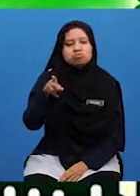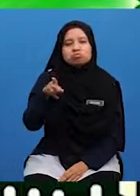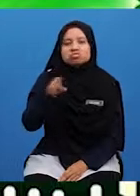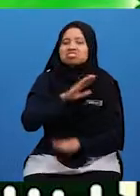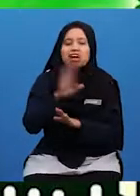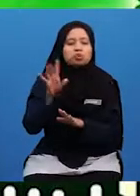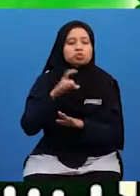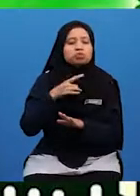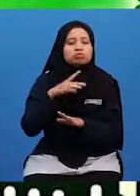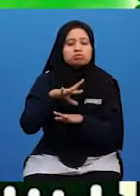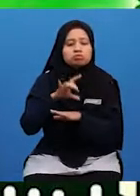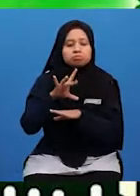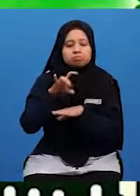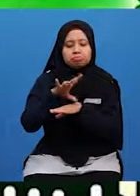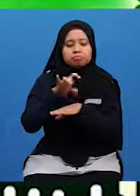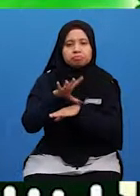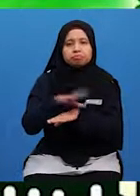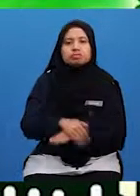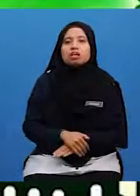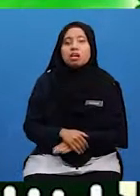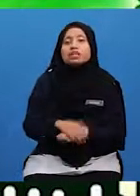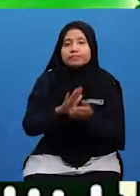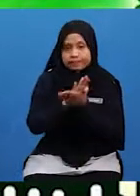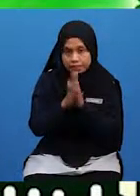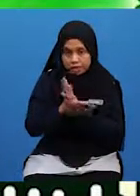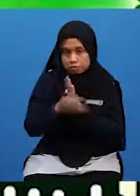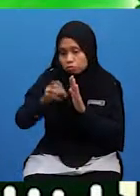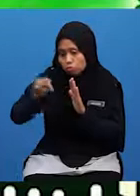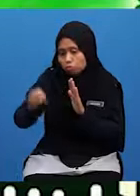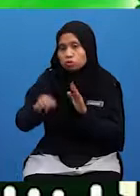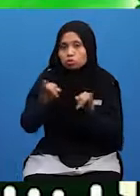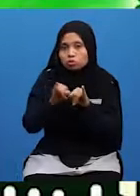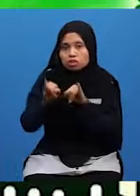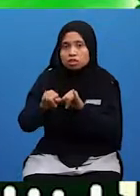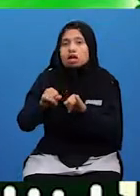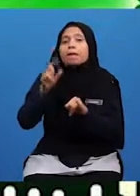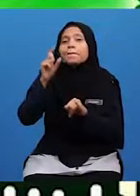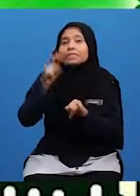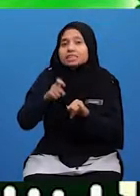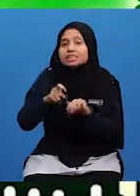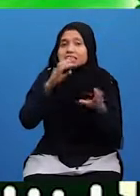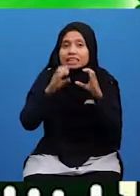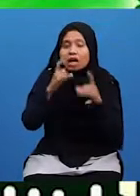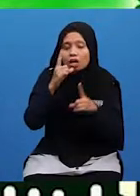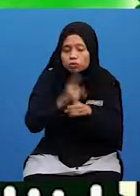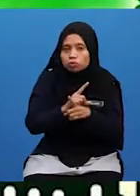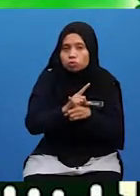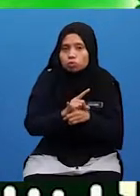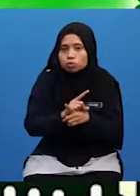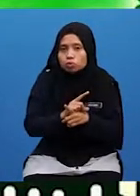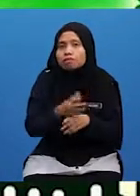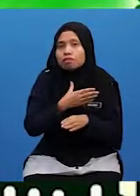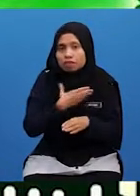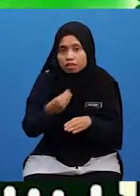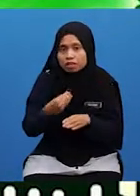Murid-murid Tidak Suka Kan Oleh Yang demikian Murid-murid Juga Haruslah Bercakap Benar